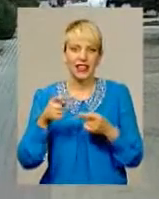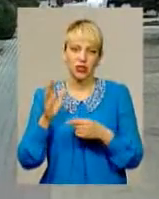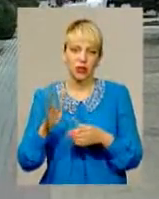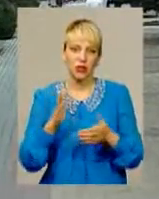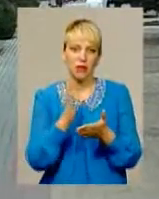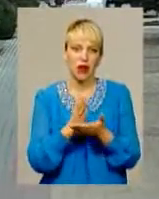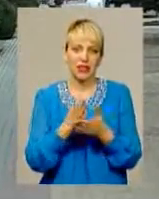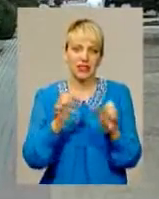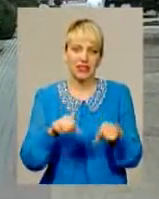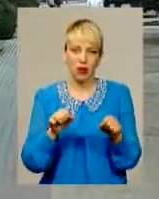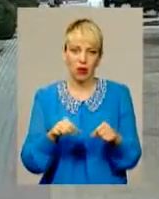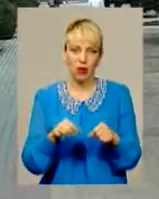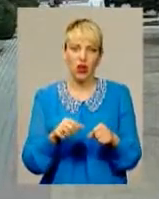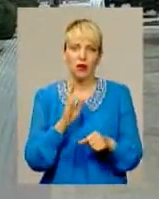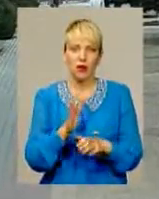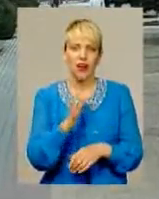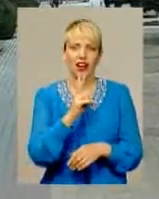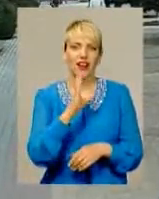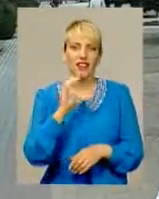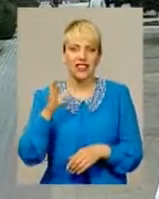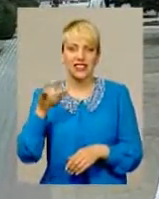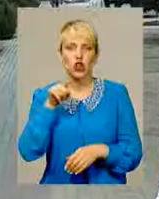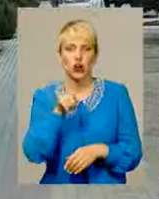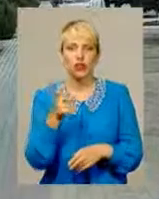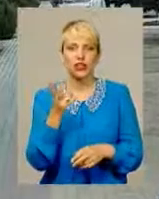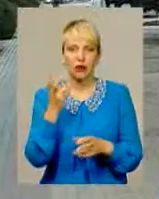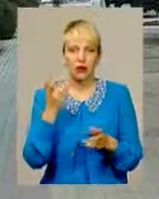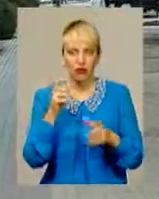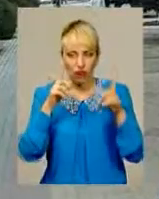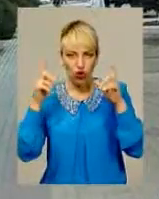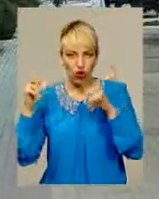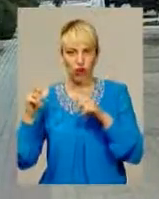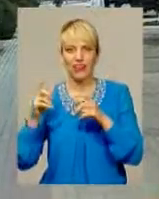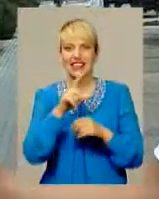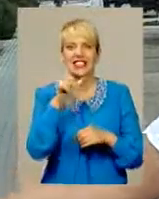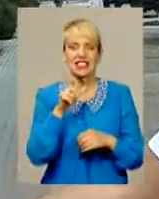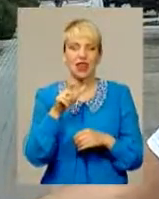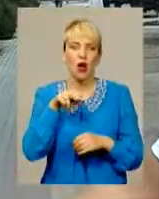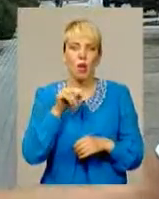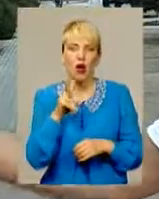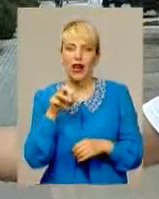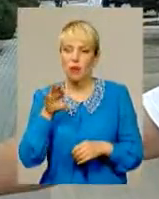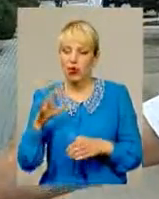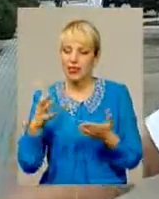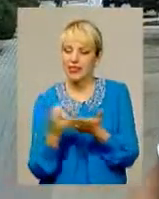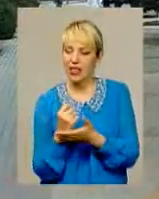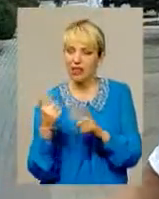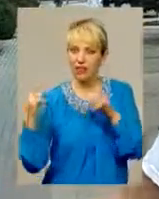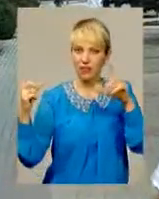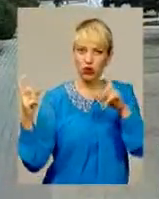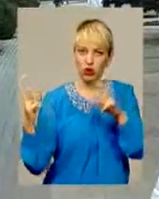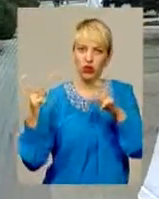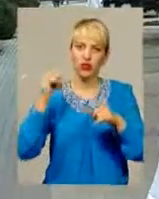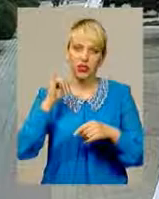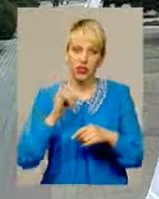змогу, такий квест буде. Тобто тобі треба буде сфотографуватись з покемоном, знайти його, зробити з